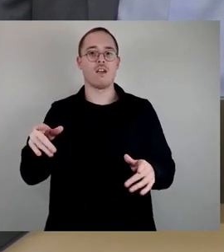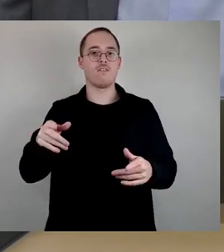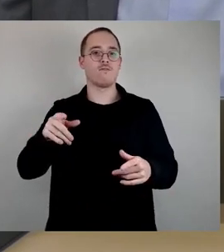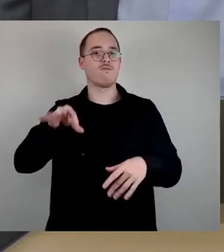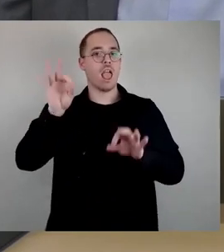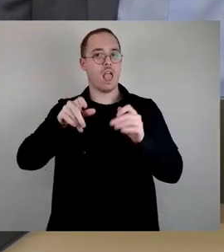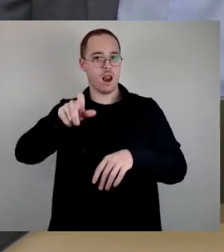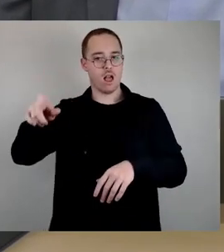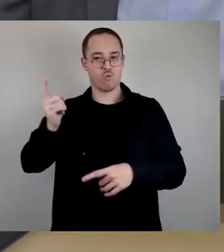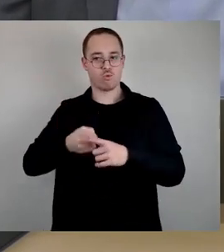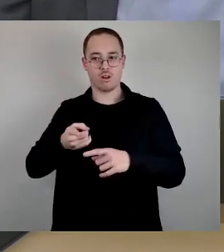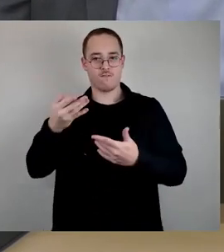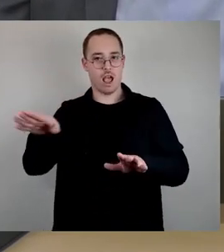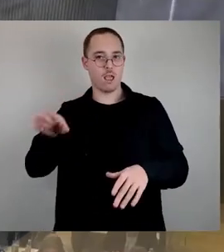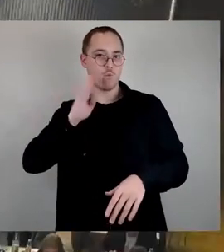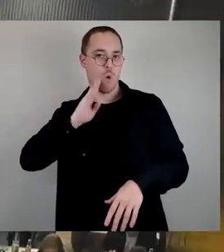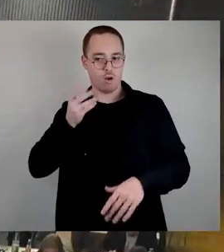Dann bitte schön, Frau Wendt.